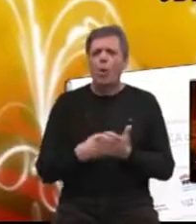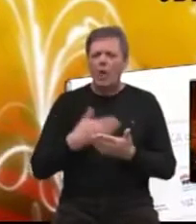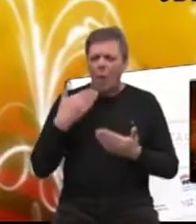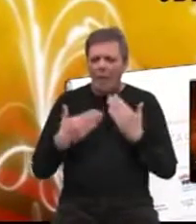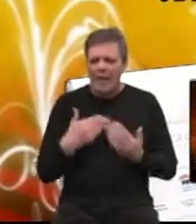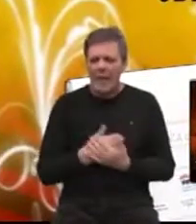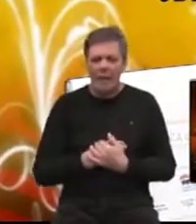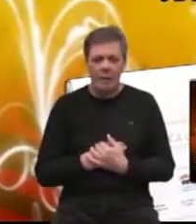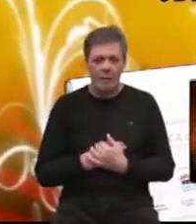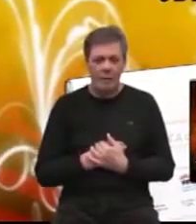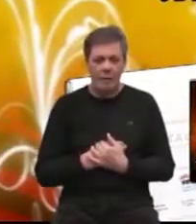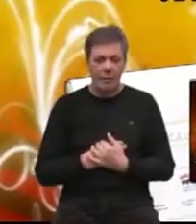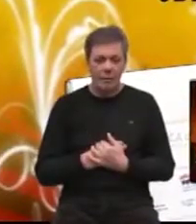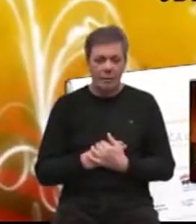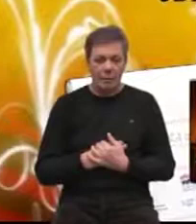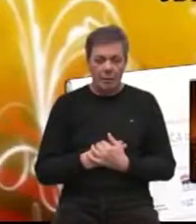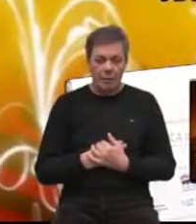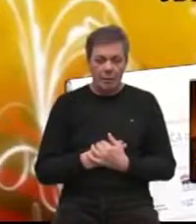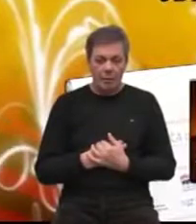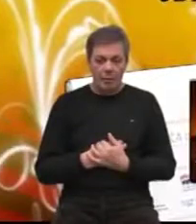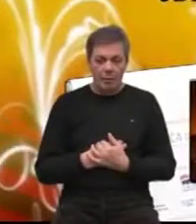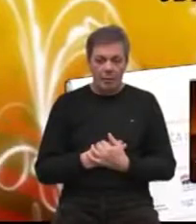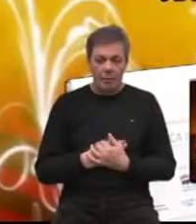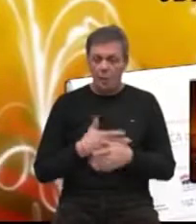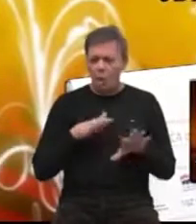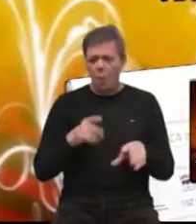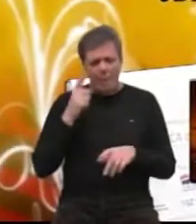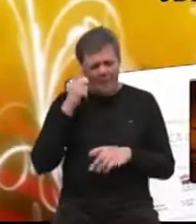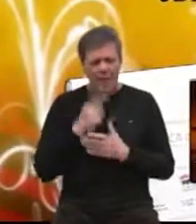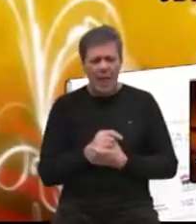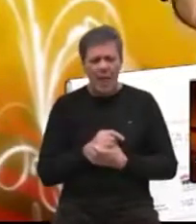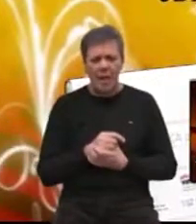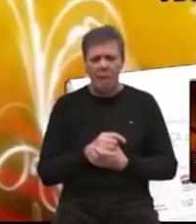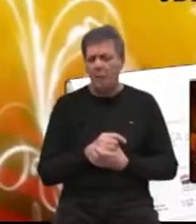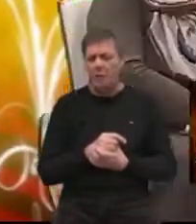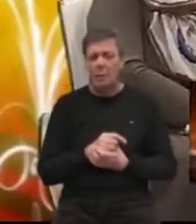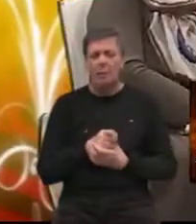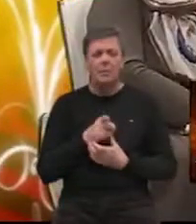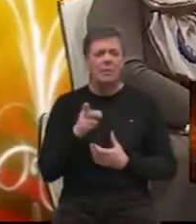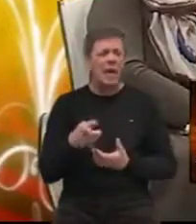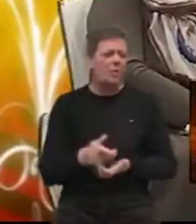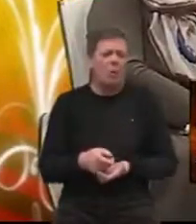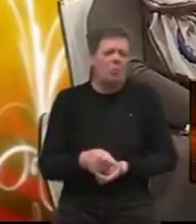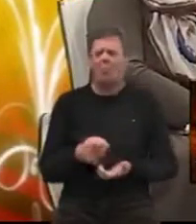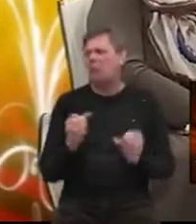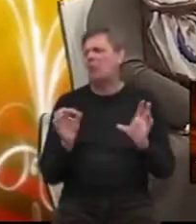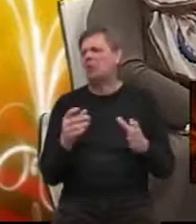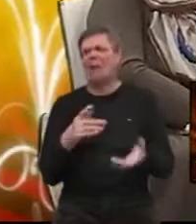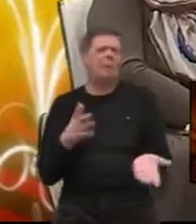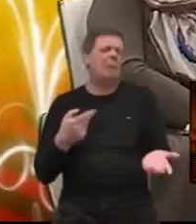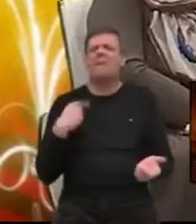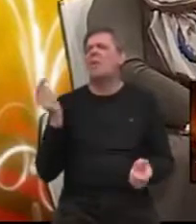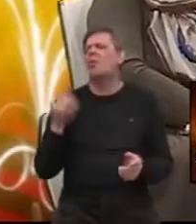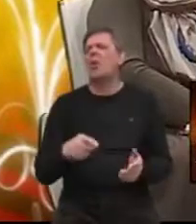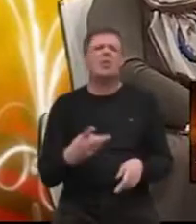pala kad sam vas čula telefonom, ljudi misle, svi sa strane misle da je to piece of cake, da vi samo